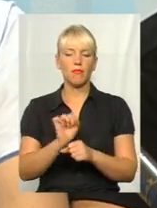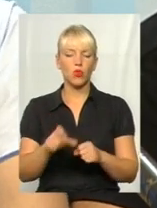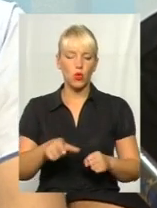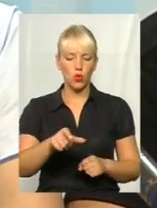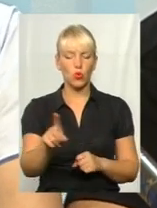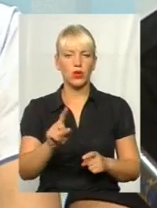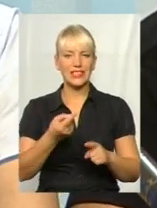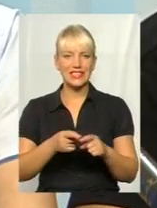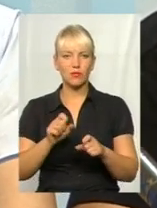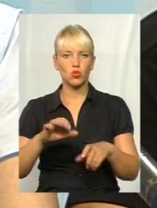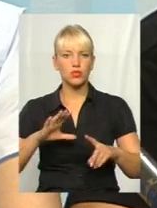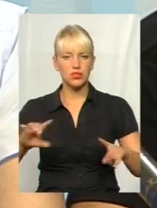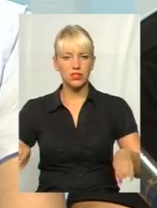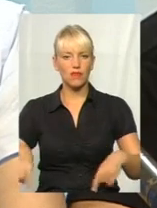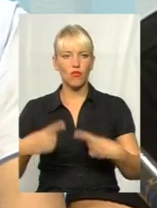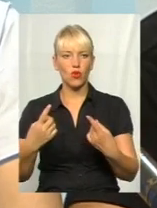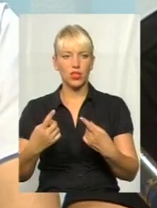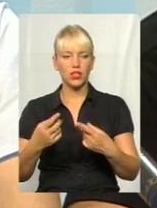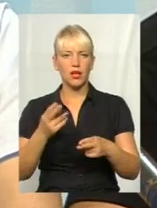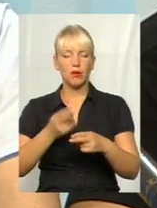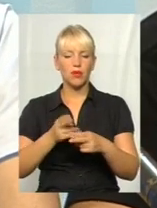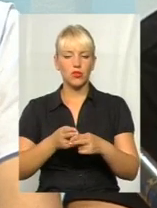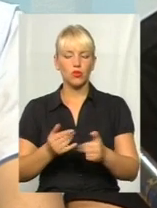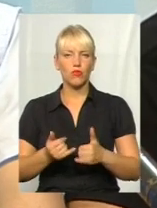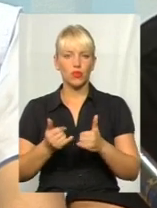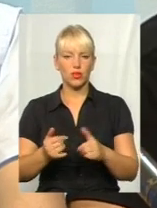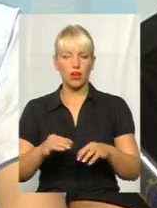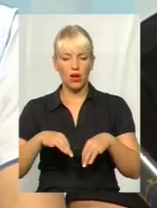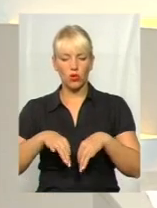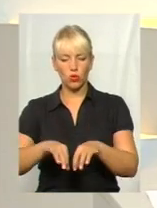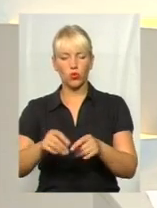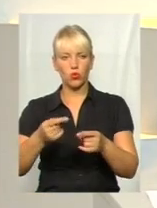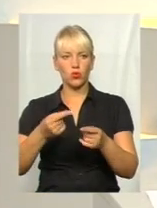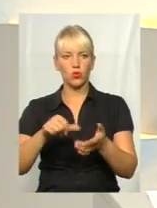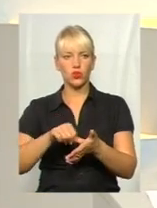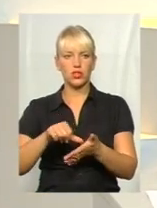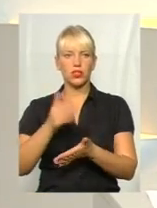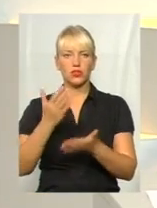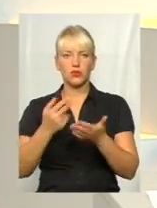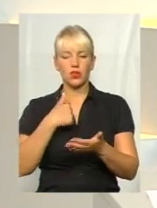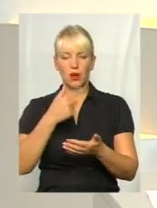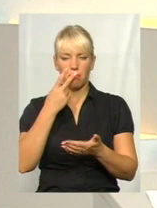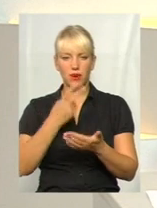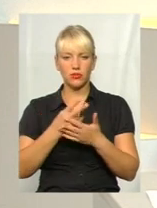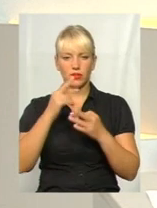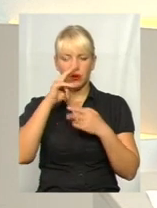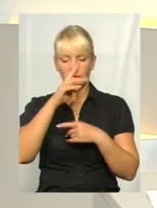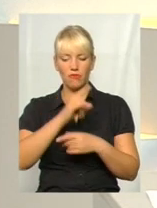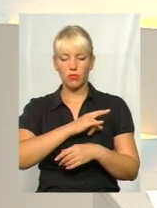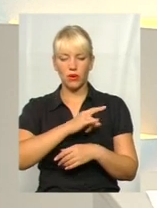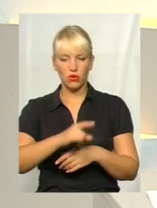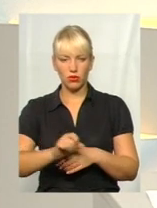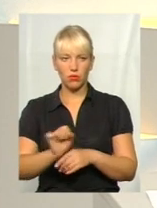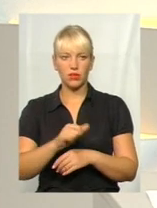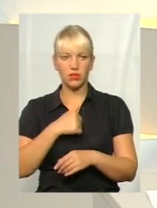перешкоду для руху іншого учасника. Якщо я бачу неправильно припаркований автомобіль, я просто